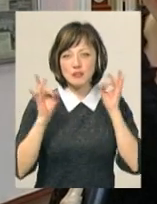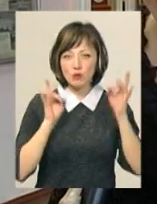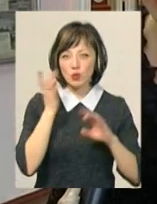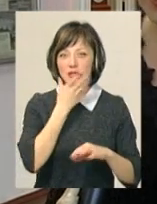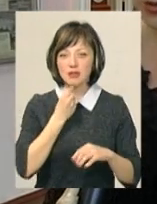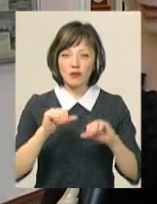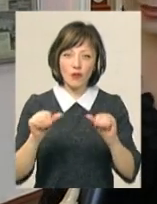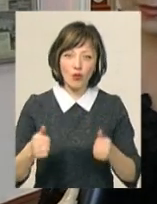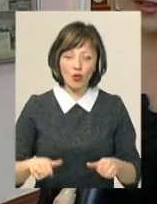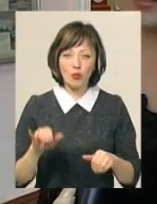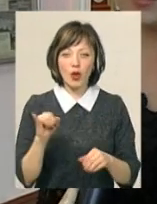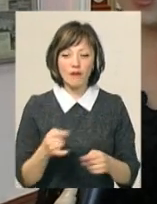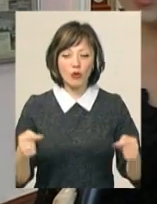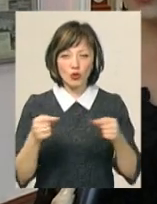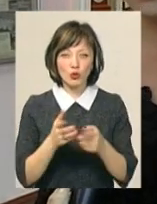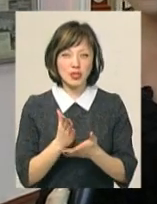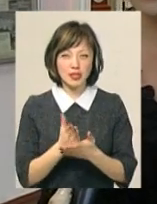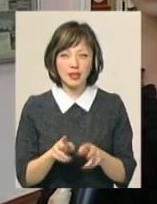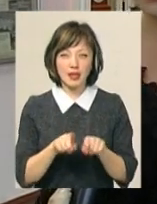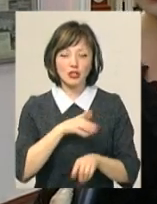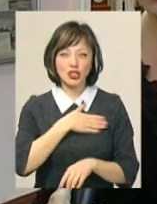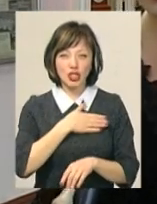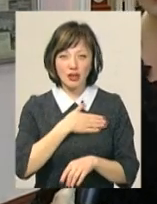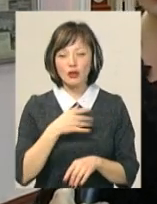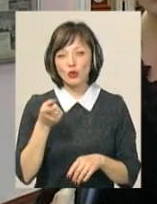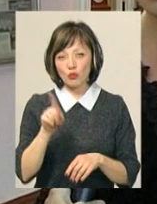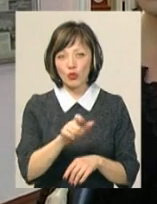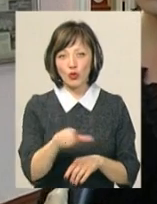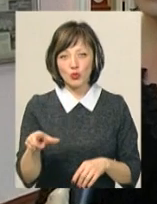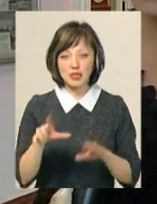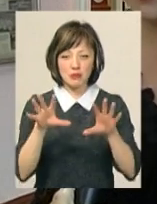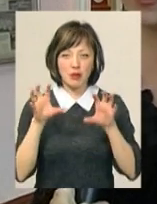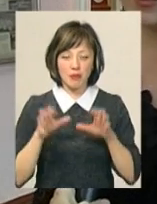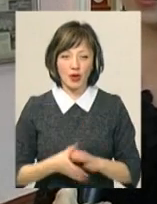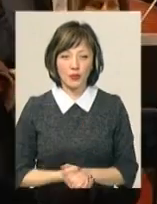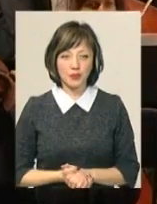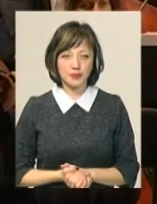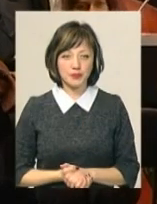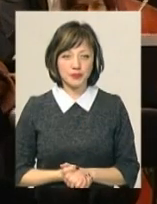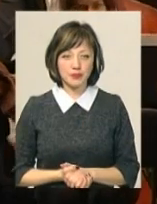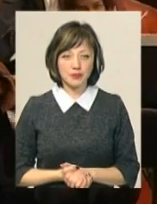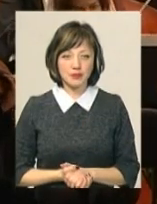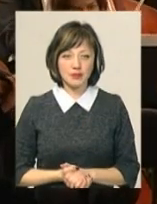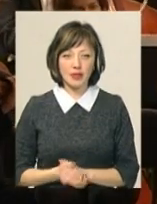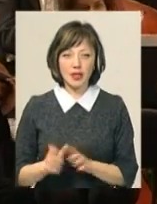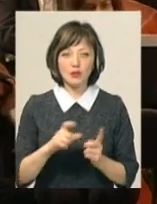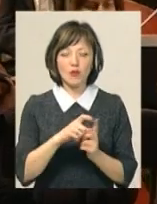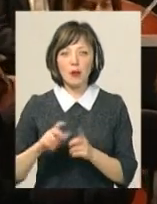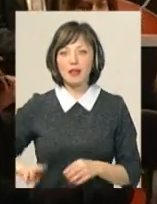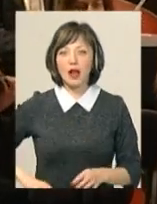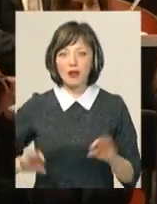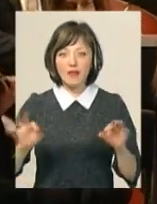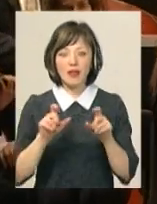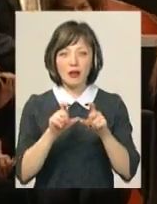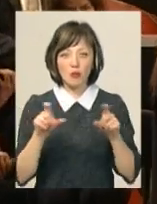красивою формою. І водночас він є такий щирий, напевно, тому люди його сприймають. За словами директора філармонії